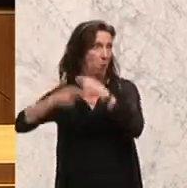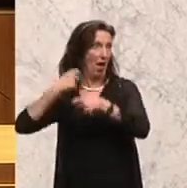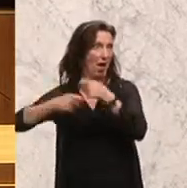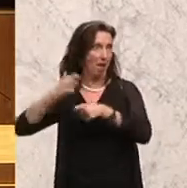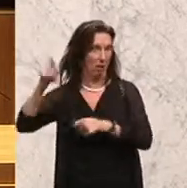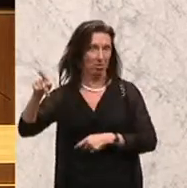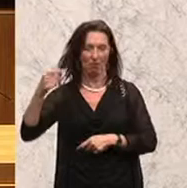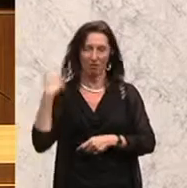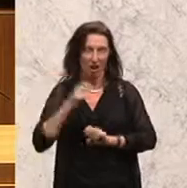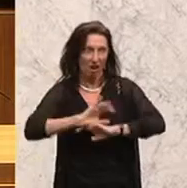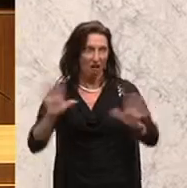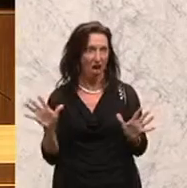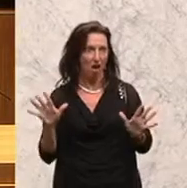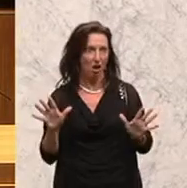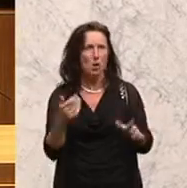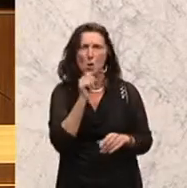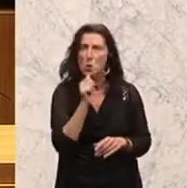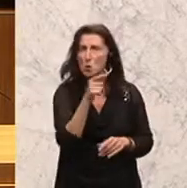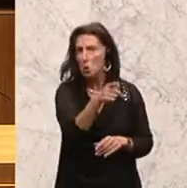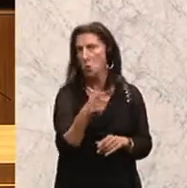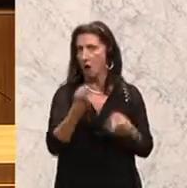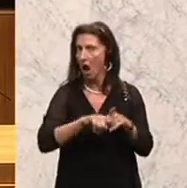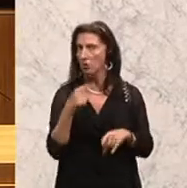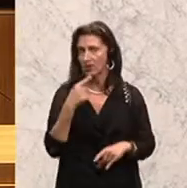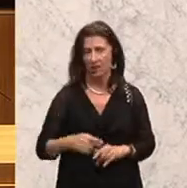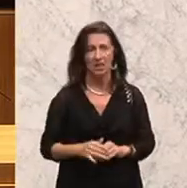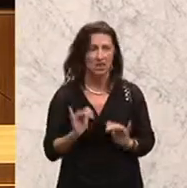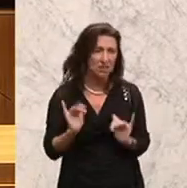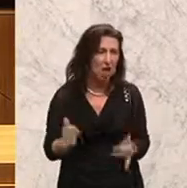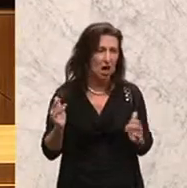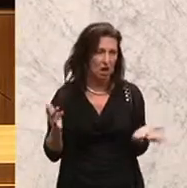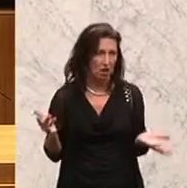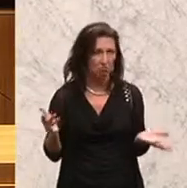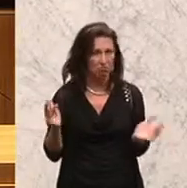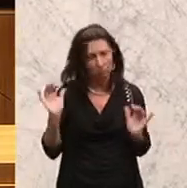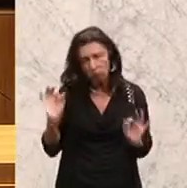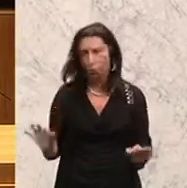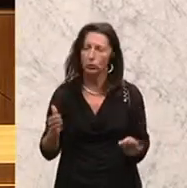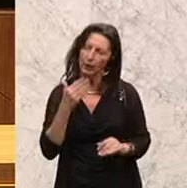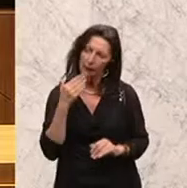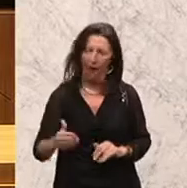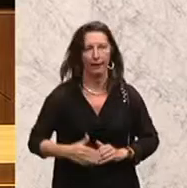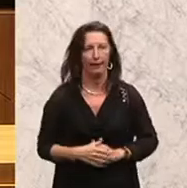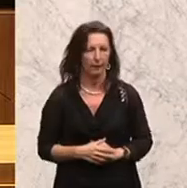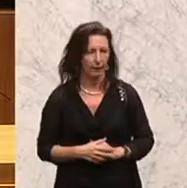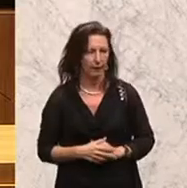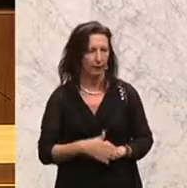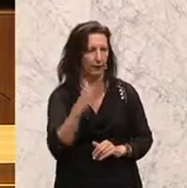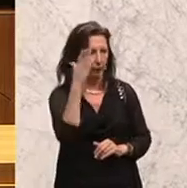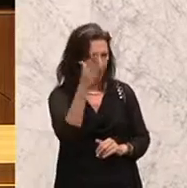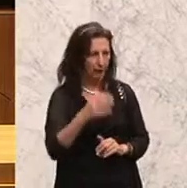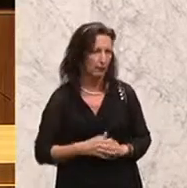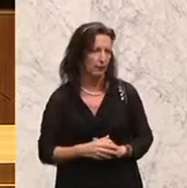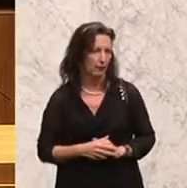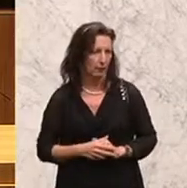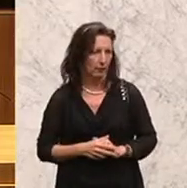Das war klar. Die Grünen haben es auch gesagt, möglicherweise, ja, dann finde ich das gut. Dankeschön. Dann haben Sie auf uns beide nicht gehört.